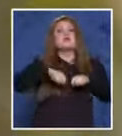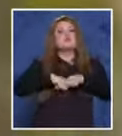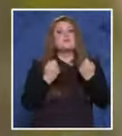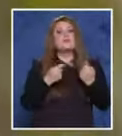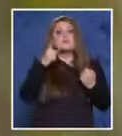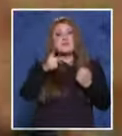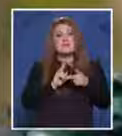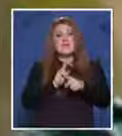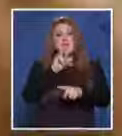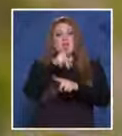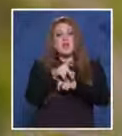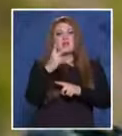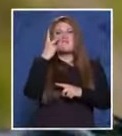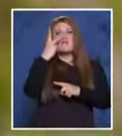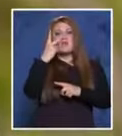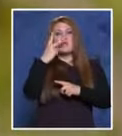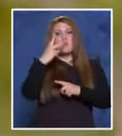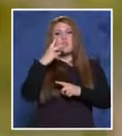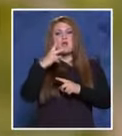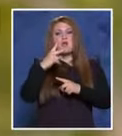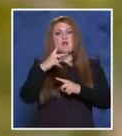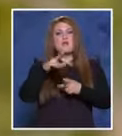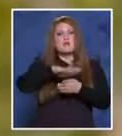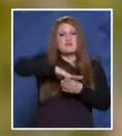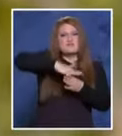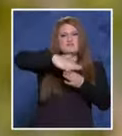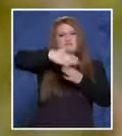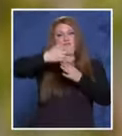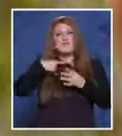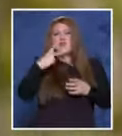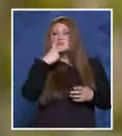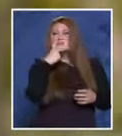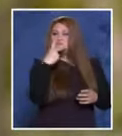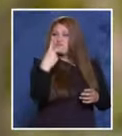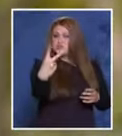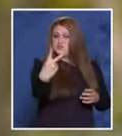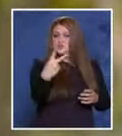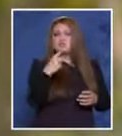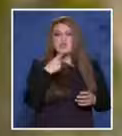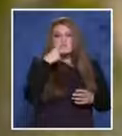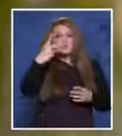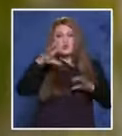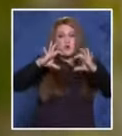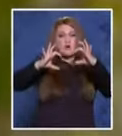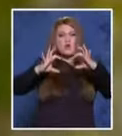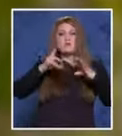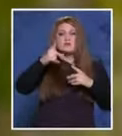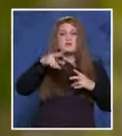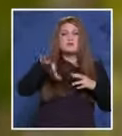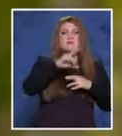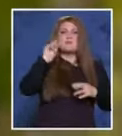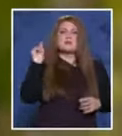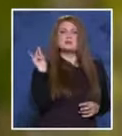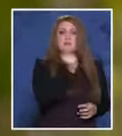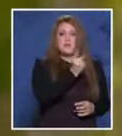Те се качват. На две колелета се обръща колата 0627. Мятка ми не искат да спра. Ще се обърнат само и само да